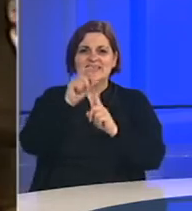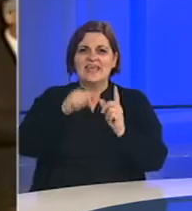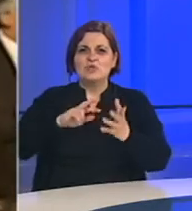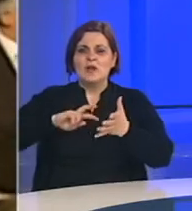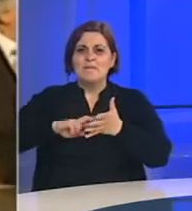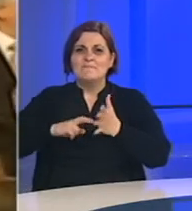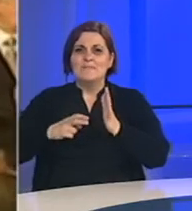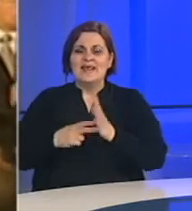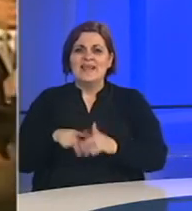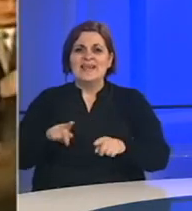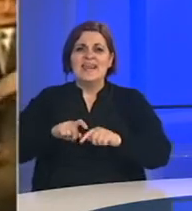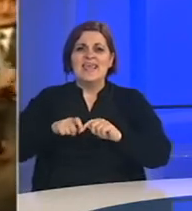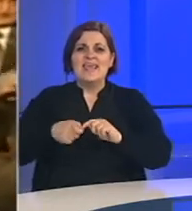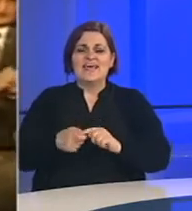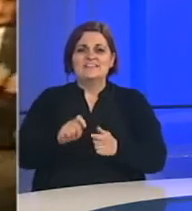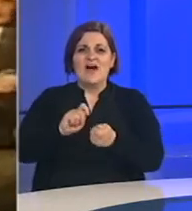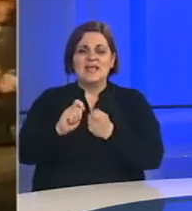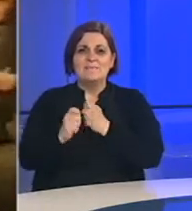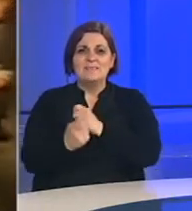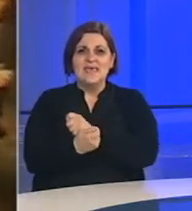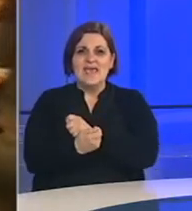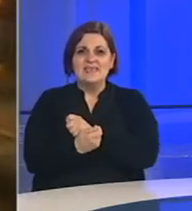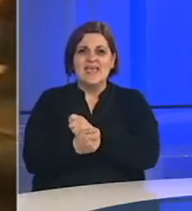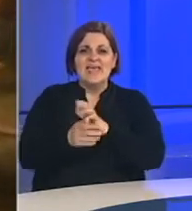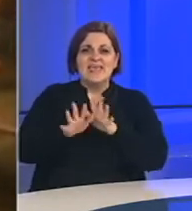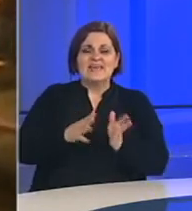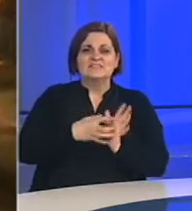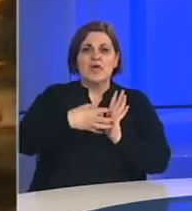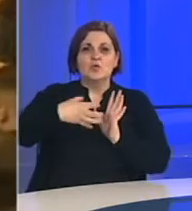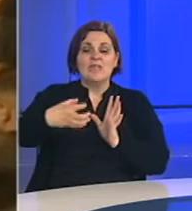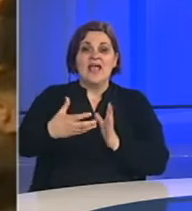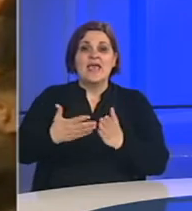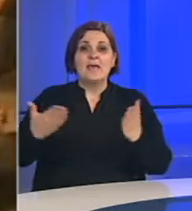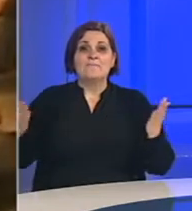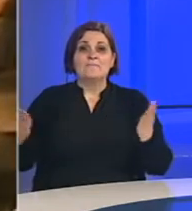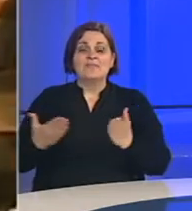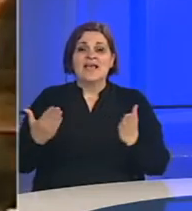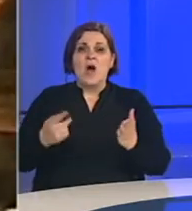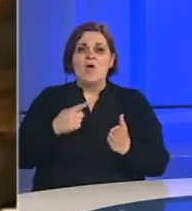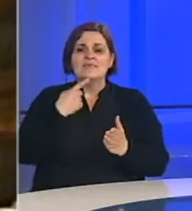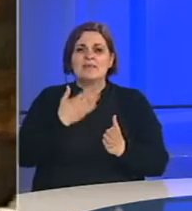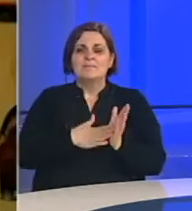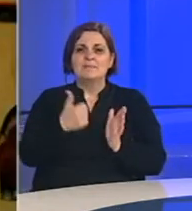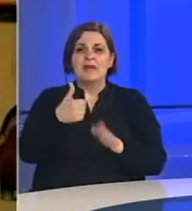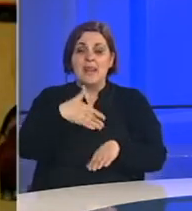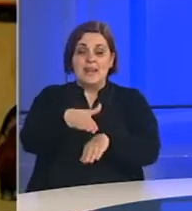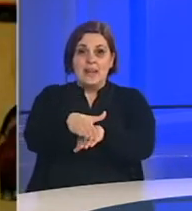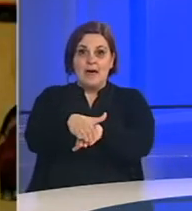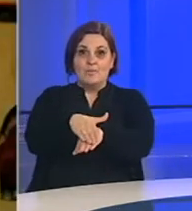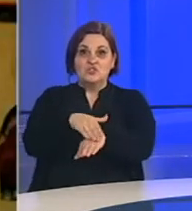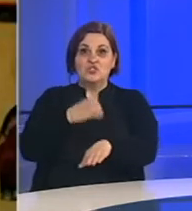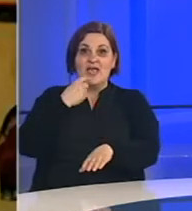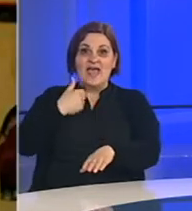predviđa da se neke stvari menjaju ili da razvijaju dalje. I kao jedan primer vam samo kažem da na početku,